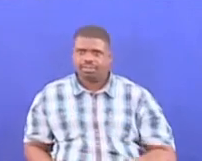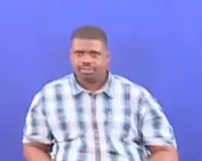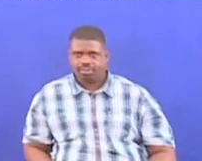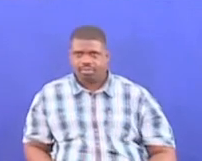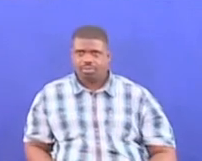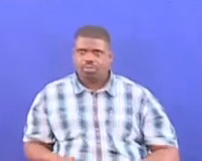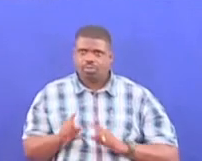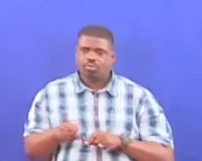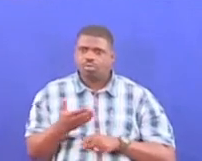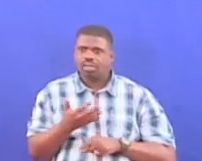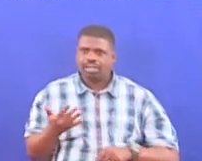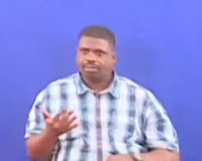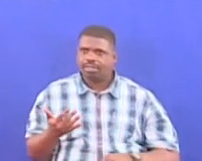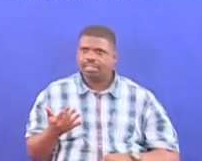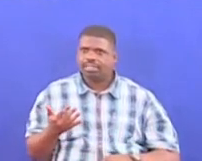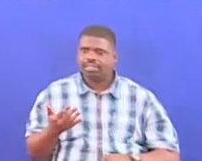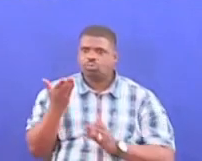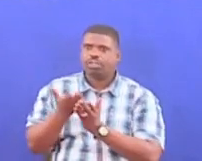Waliyo kuwa na nambazwa utambulisho.